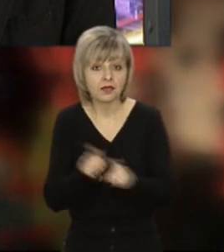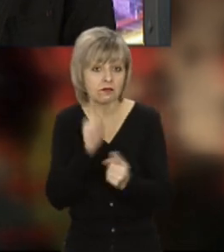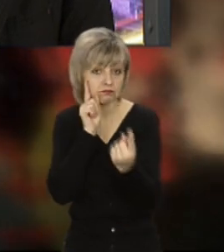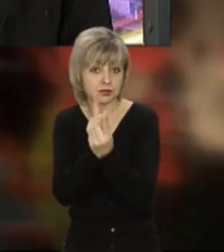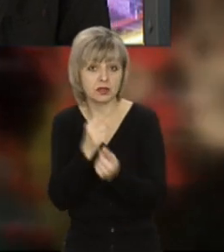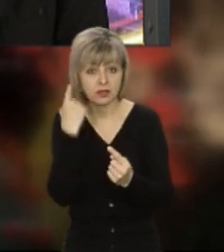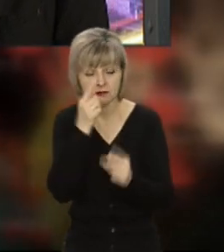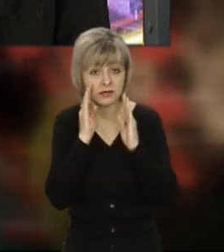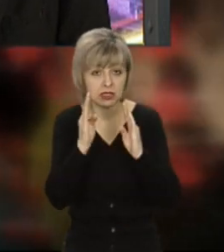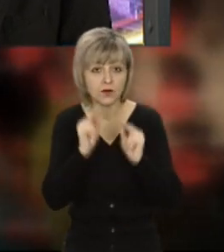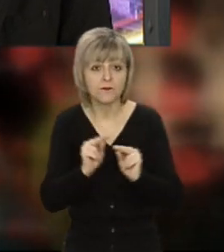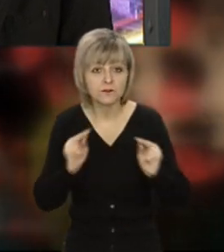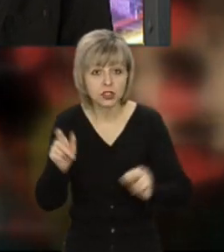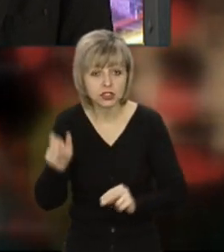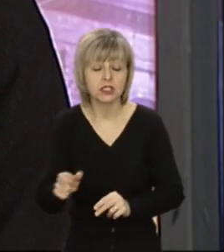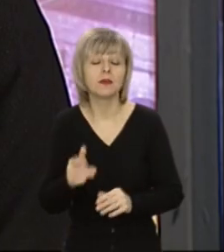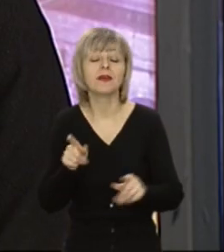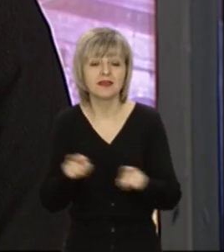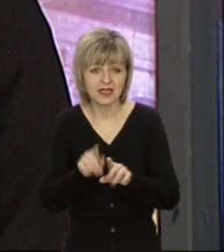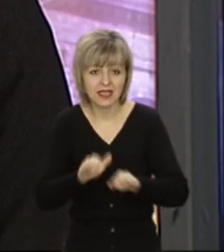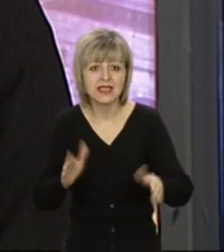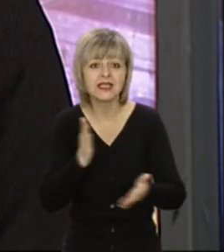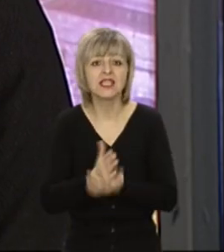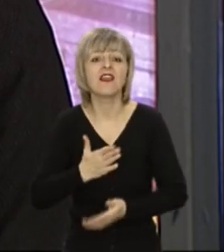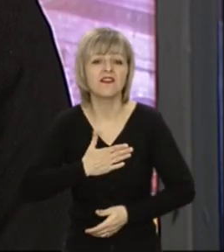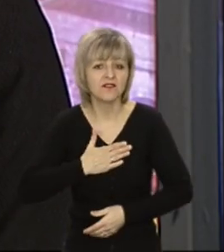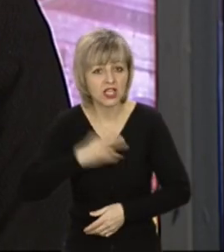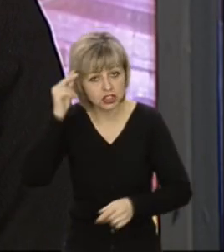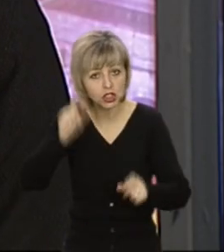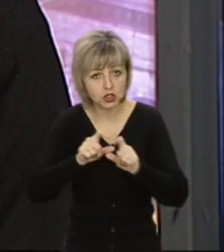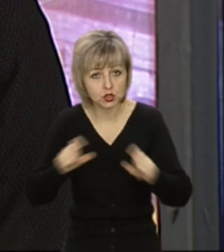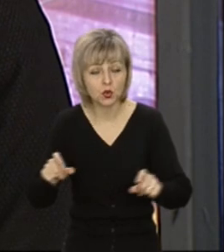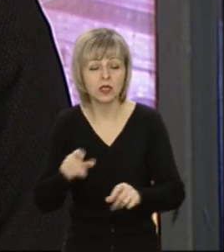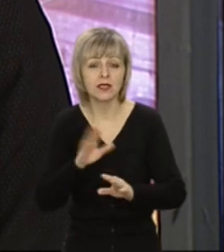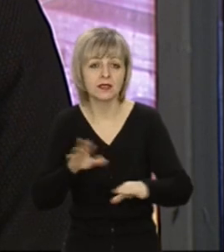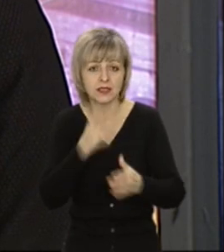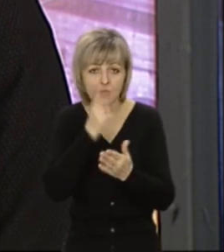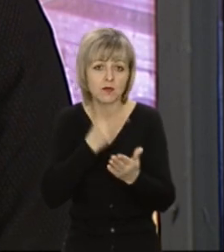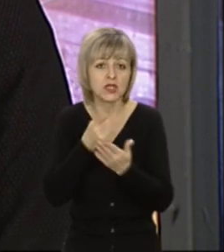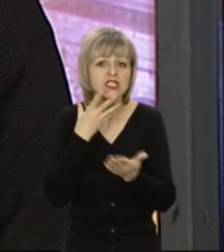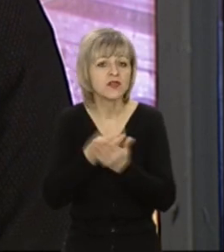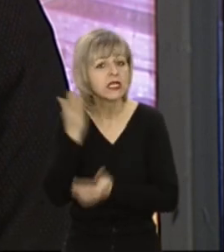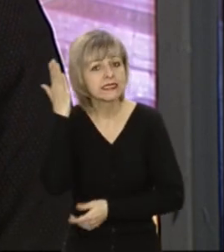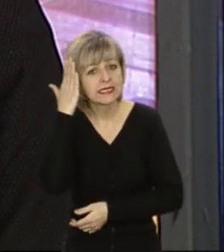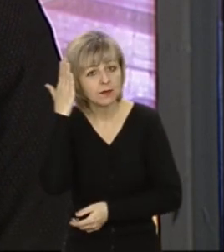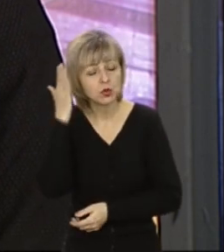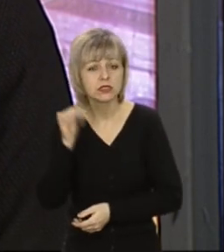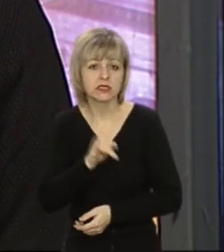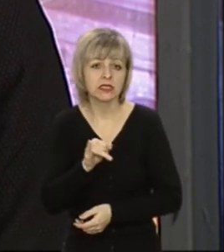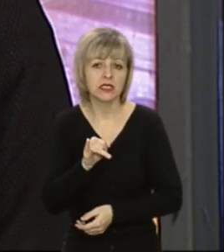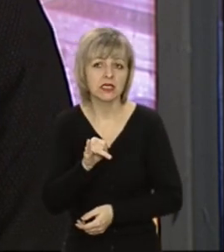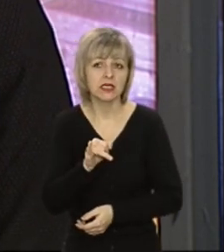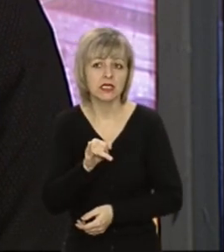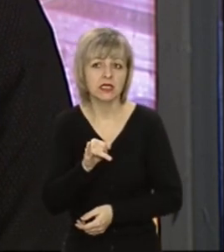такі дітки, в нас в школі є, я знаю, що і в інших закладах, де діти розкривають свої здібності і виявляють